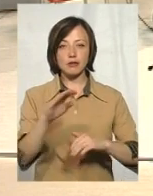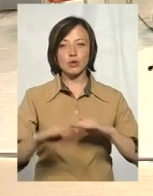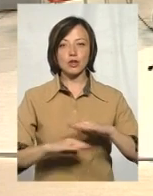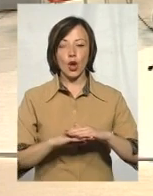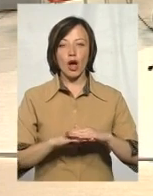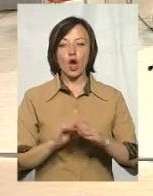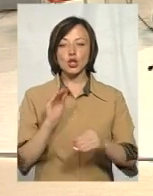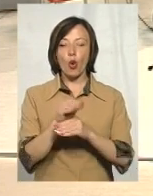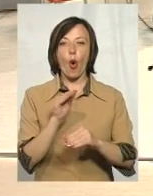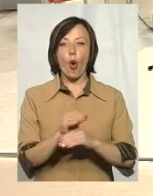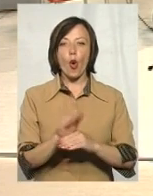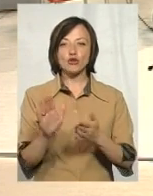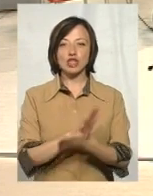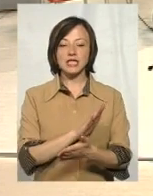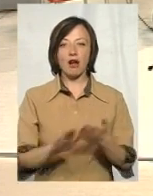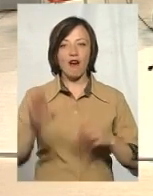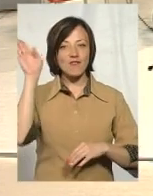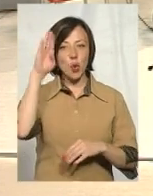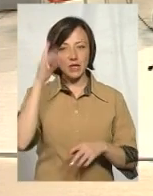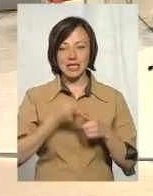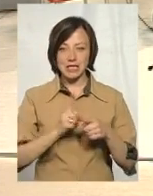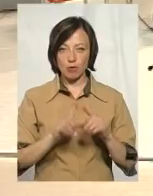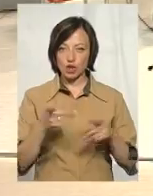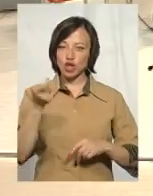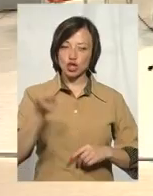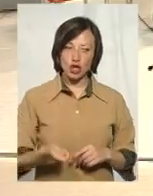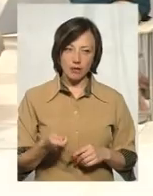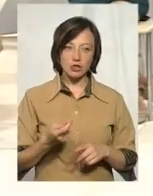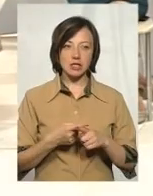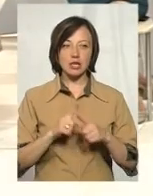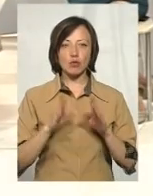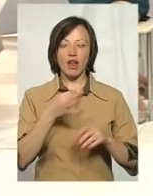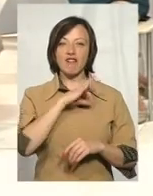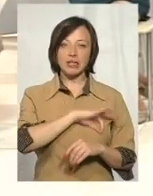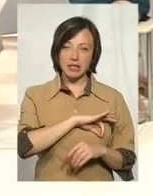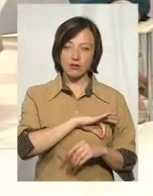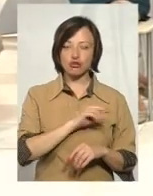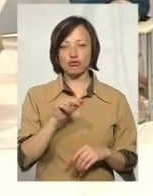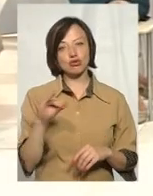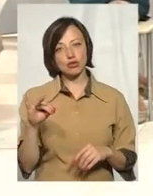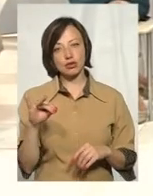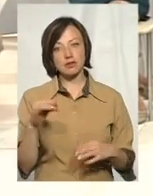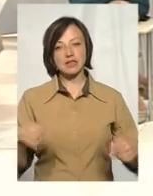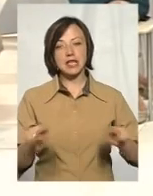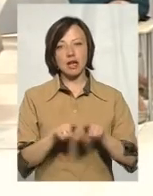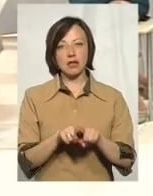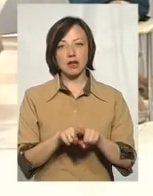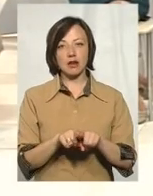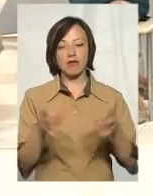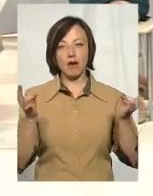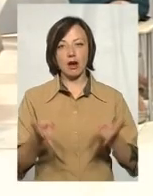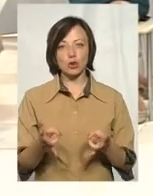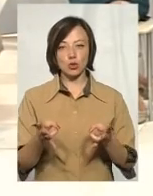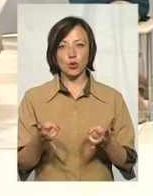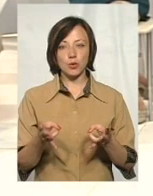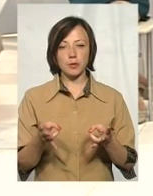до очистки води на виході, це буде дешевше, це буде ефективніше, чи все-таки варто